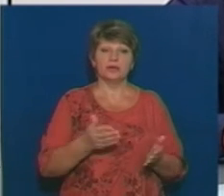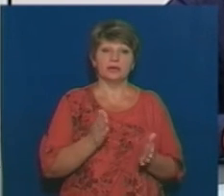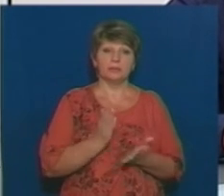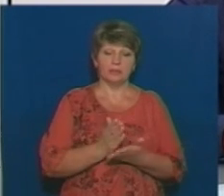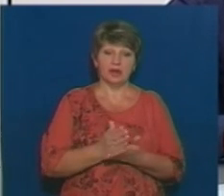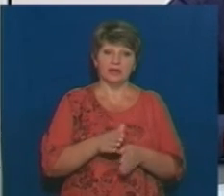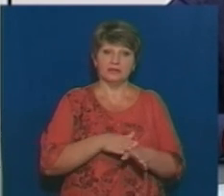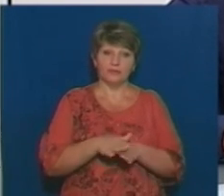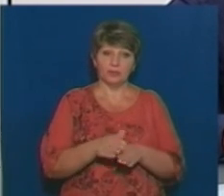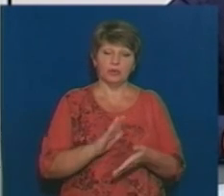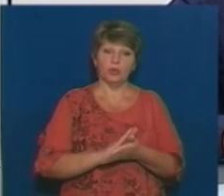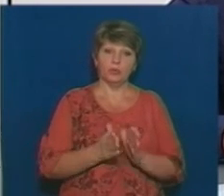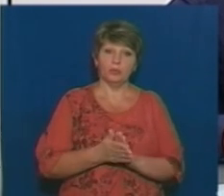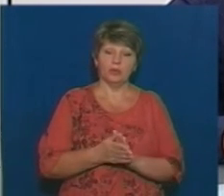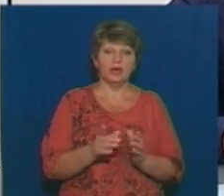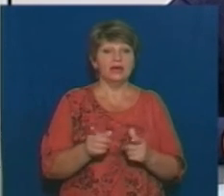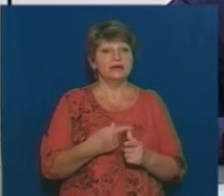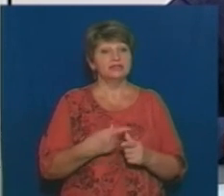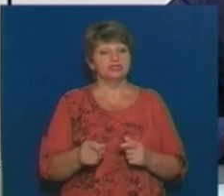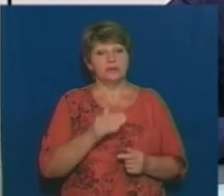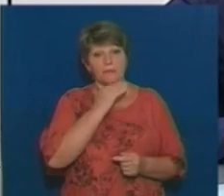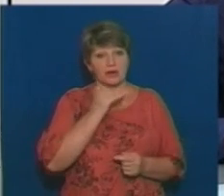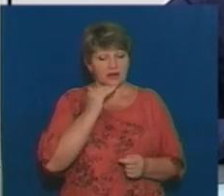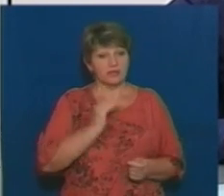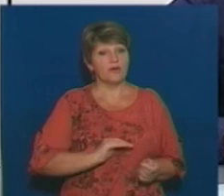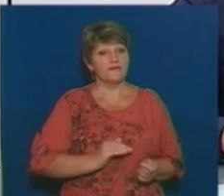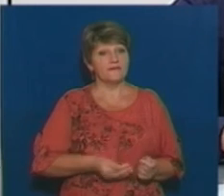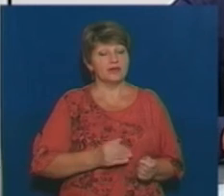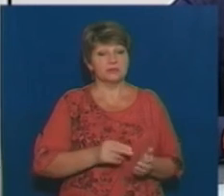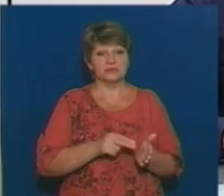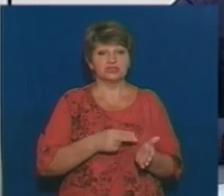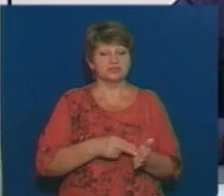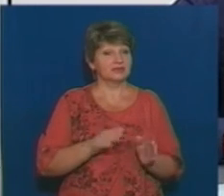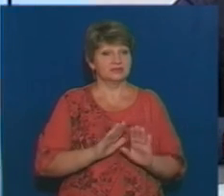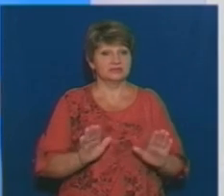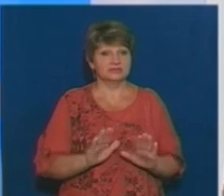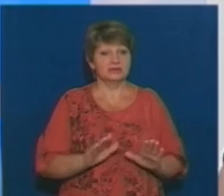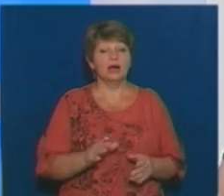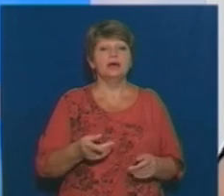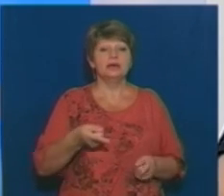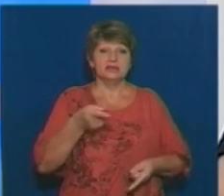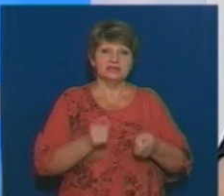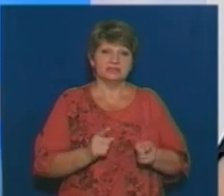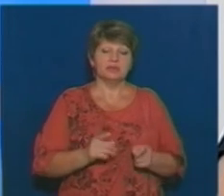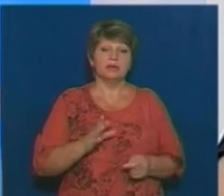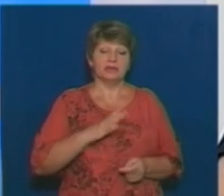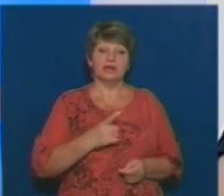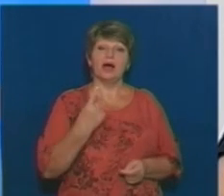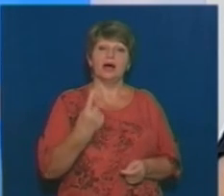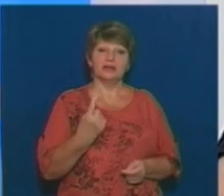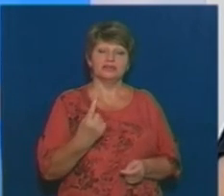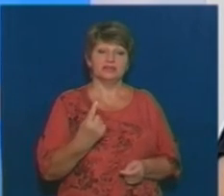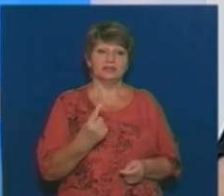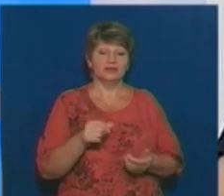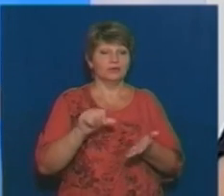цю умову. Чи багато фірм не з Черкас в цьому році? Справді, був один постачальник не з Черкас, який намагався